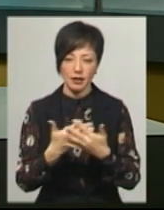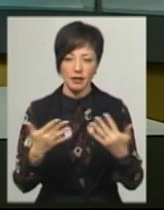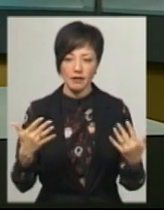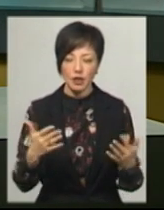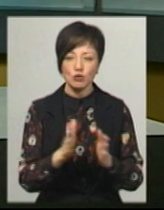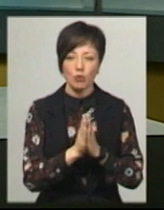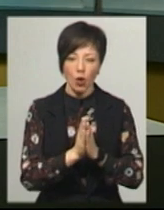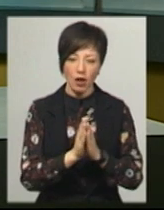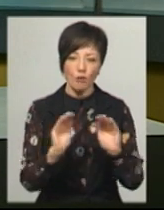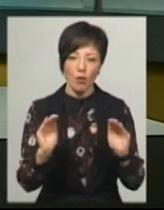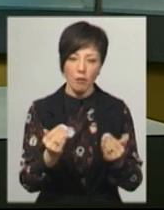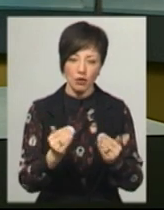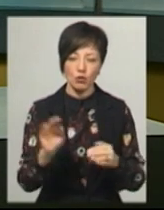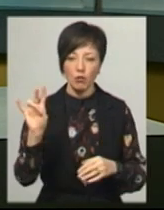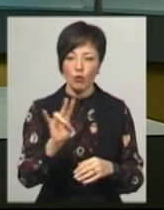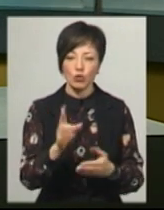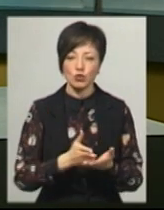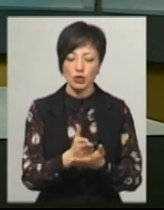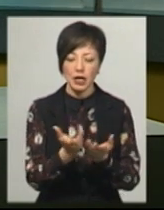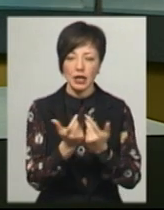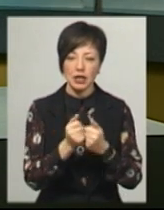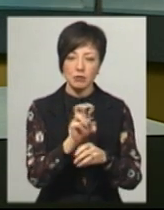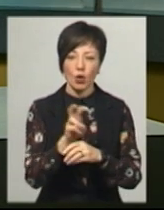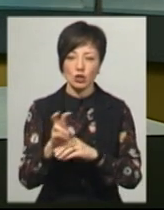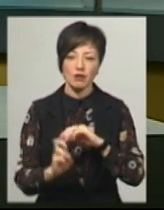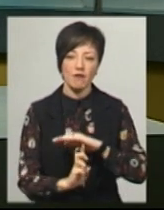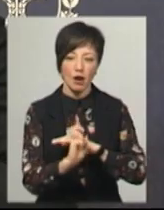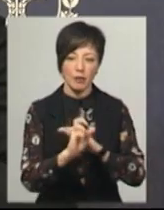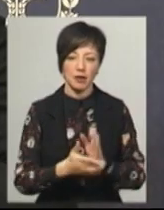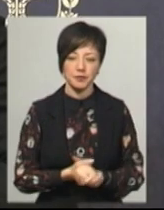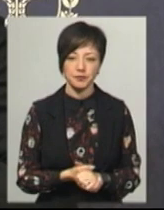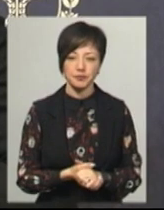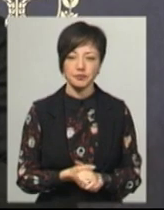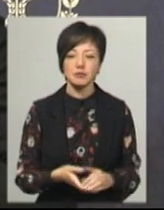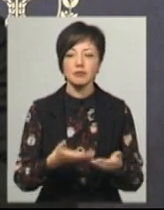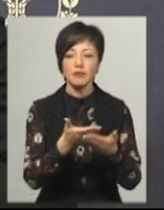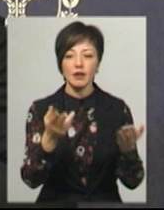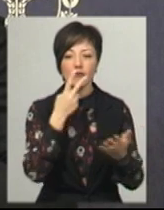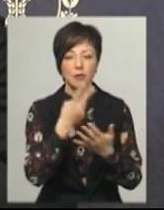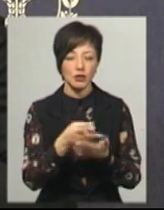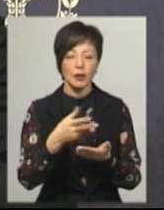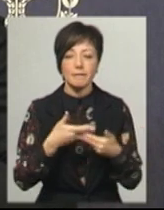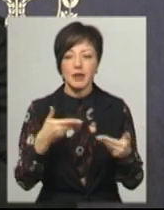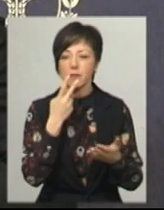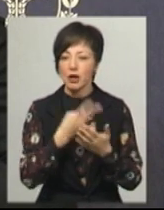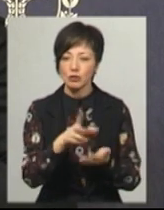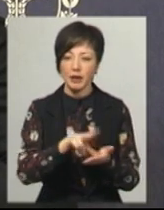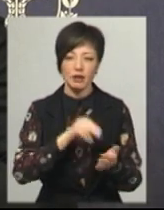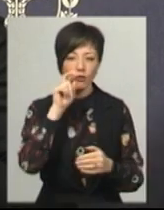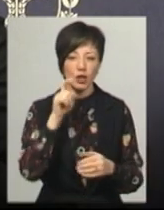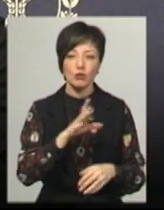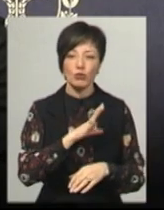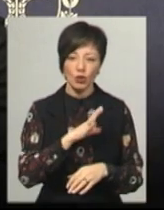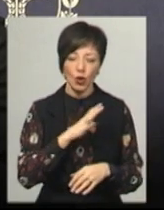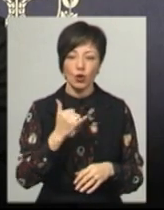з проханням обмежити богослужіння чи кількість пригожан у храмах. Ми бачили вже приклади, які були в Україні